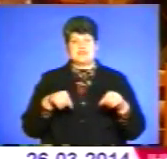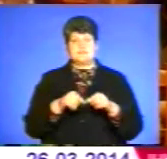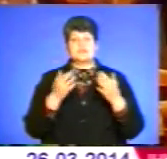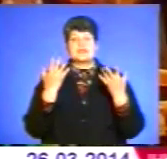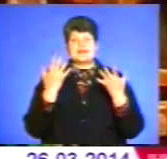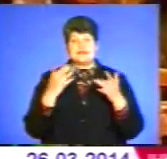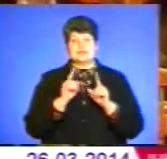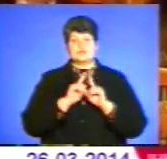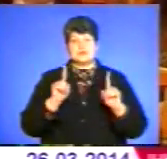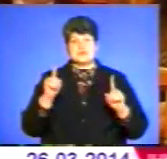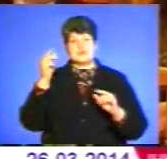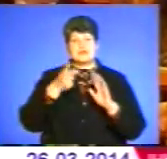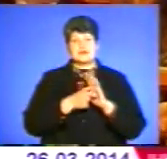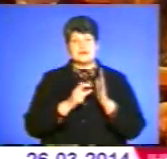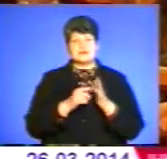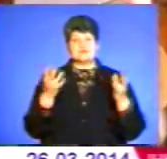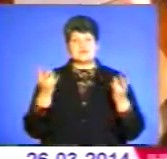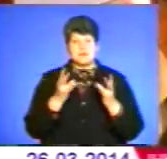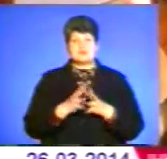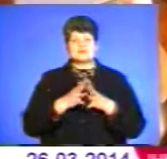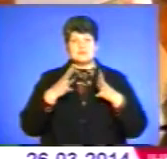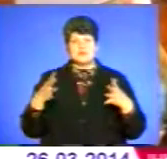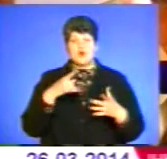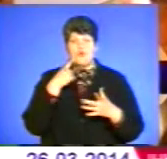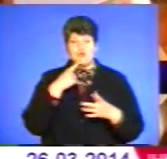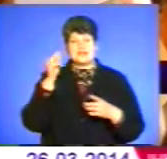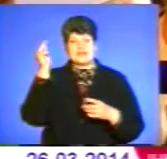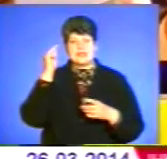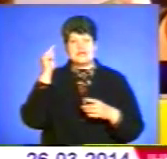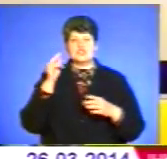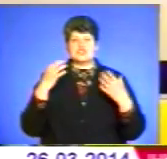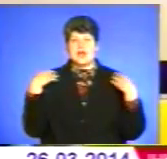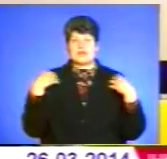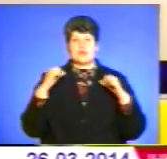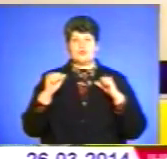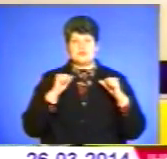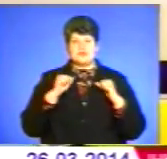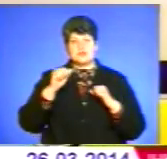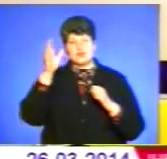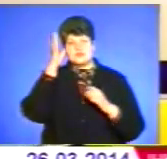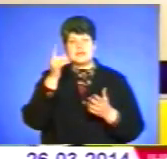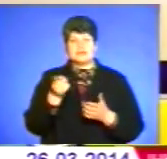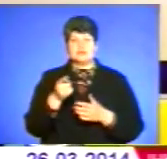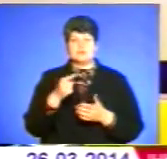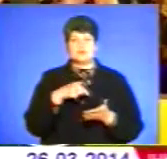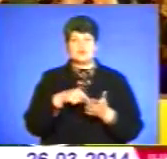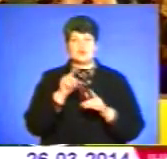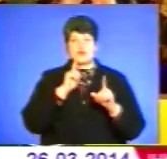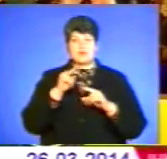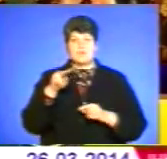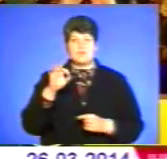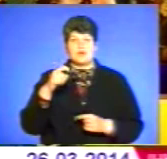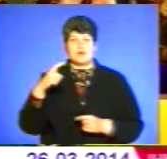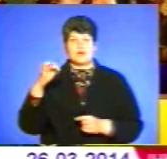інклюзивних класів варто збільшувати, впевнена начальник управління освіти Тернопільської міської ради Ольга Похиляк. Коли дитина з